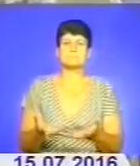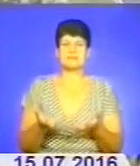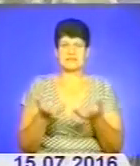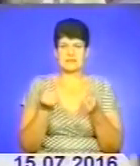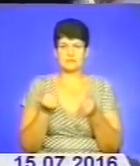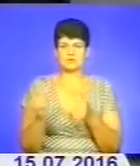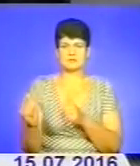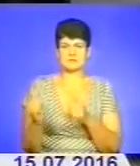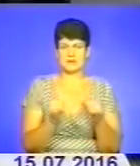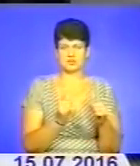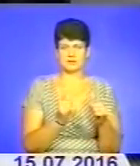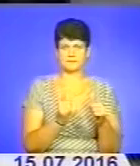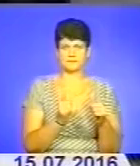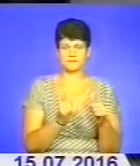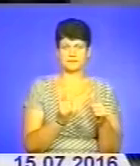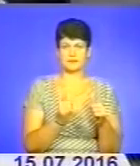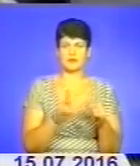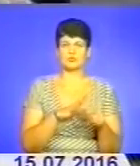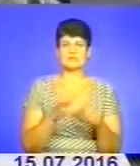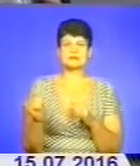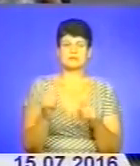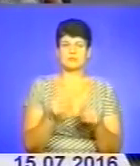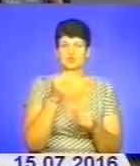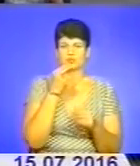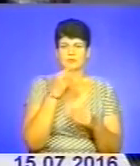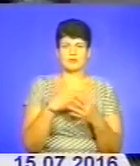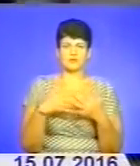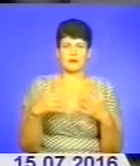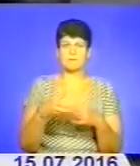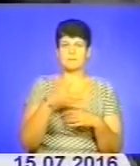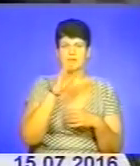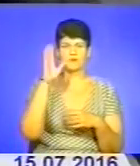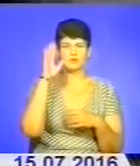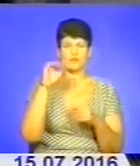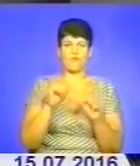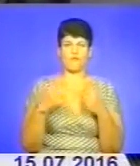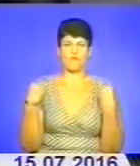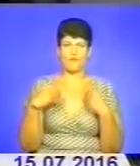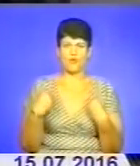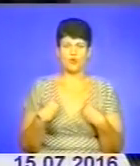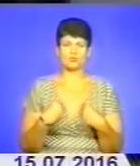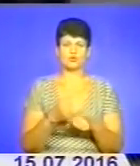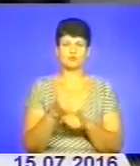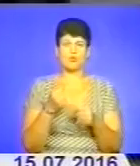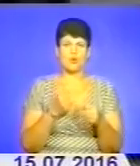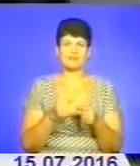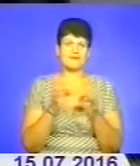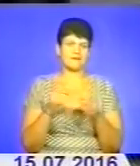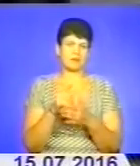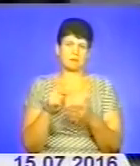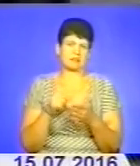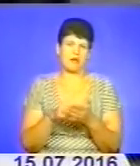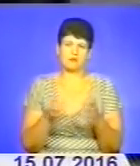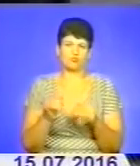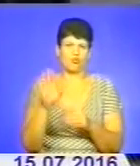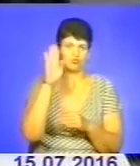забезпечення. Ви були забезпечені як продуктами харчування, як питьєвою водою, так і формою, так і озброєнням. Ніяких питань у хлопців